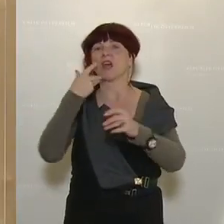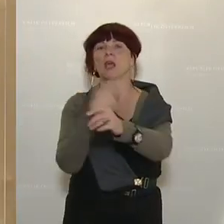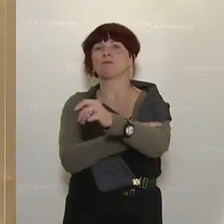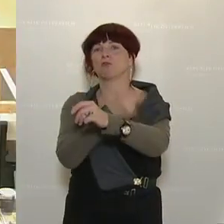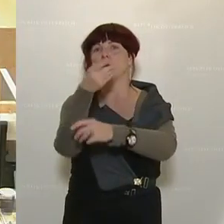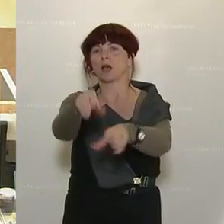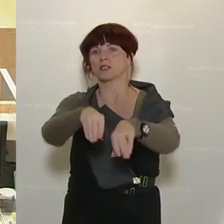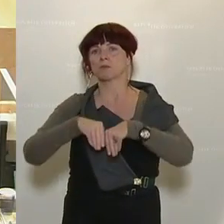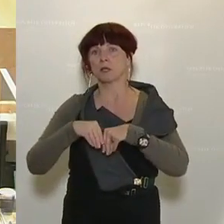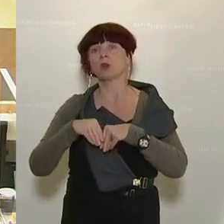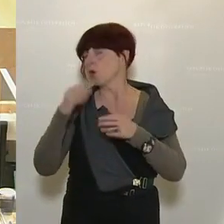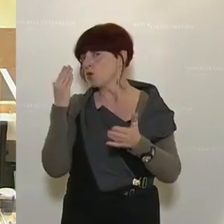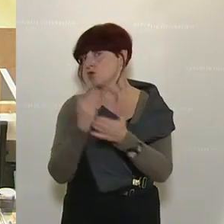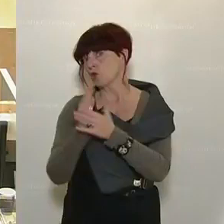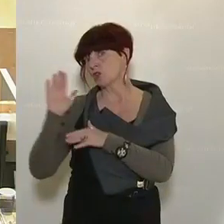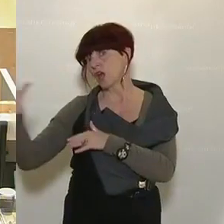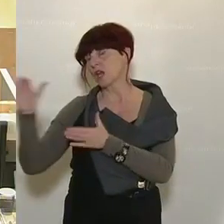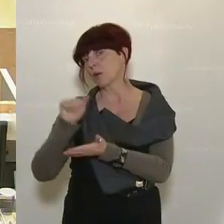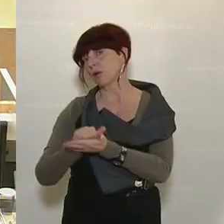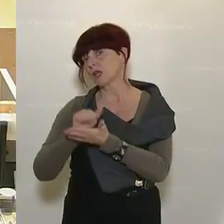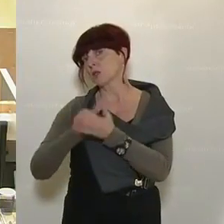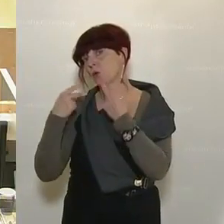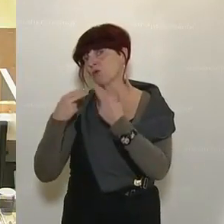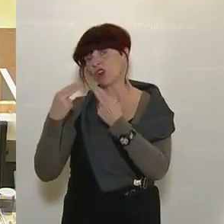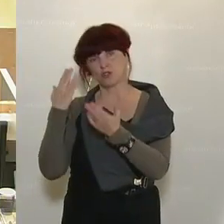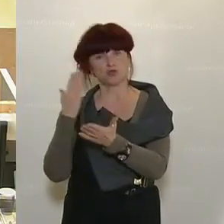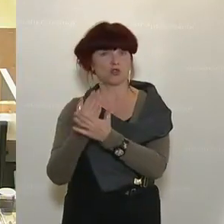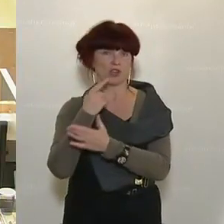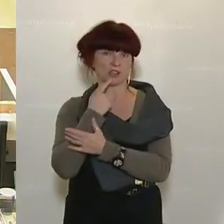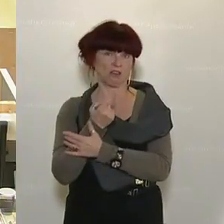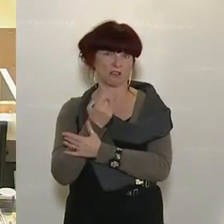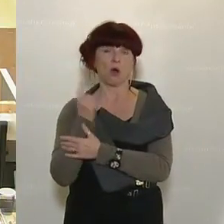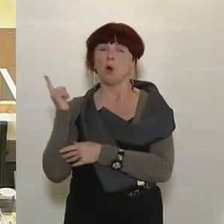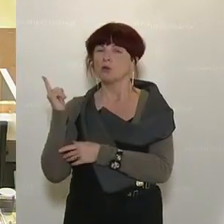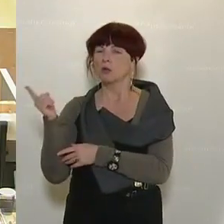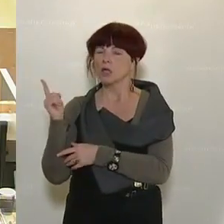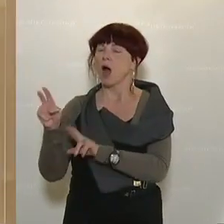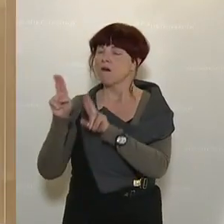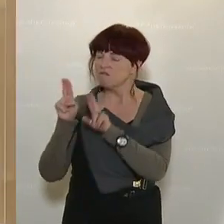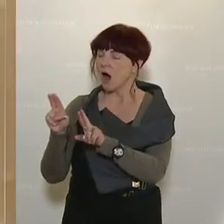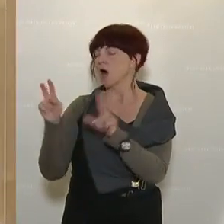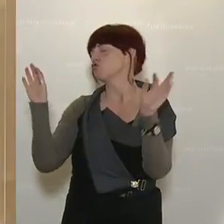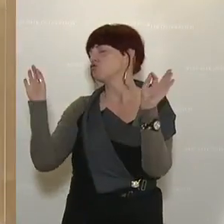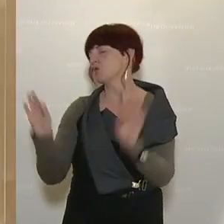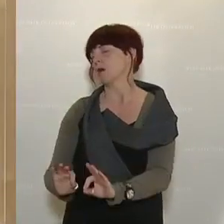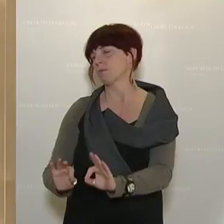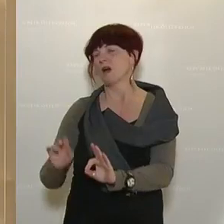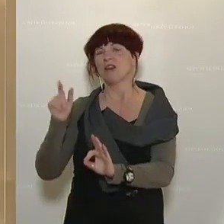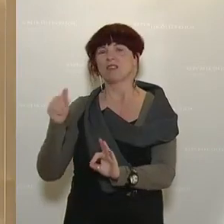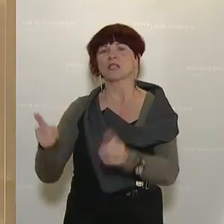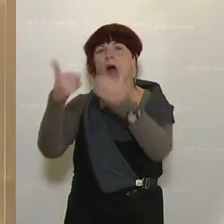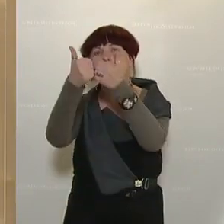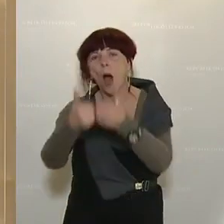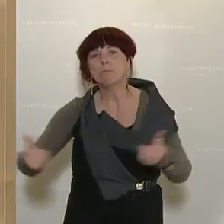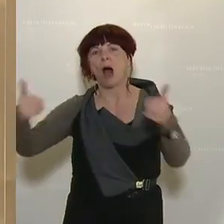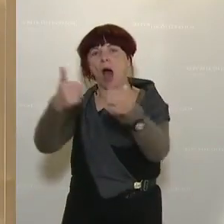Das haben Sie klipp und klar auch in Ihrer Pressekonferenz gesagt. Und das ist verabscheuenswürdig. Das ist ein Apartheid-System,